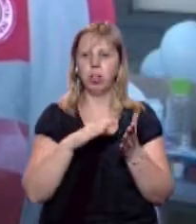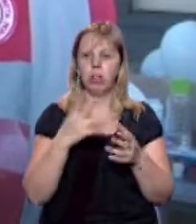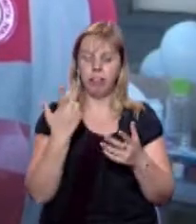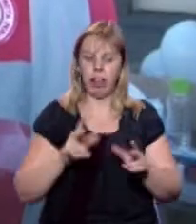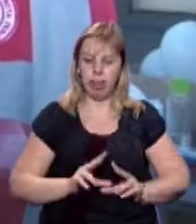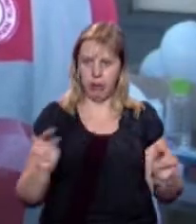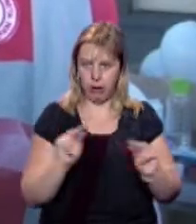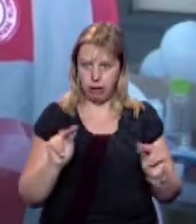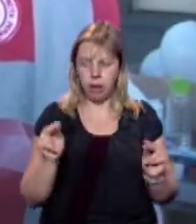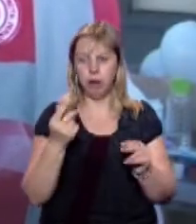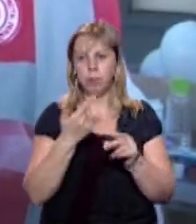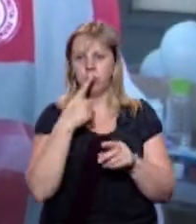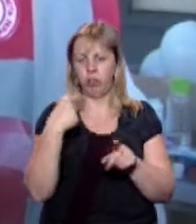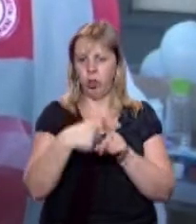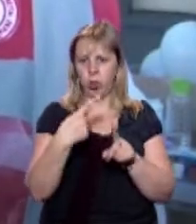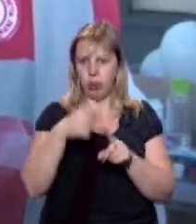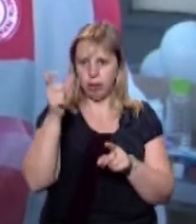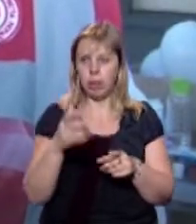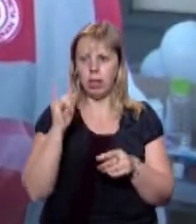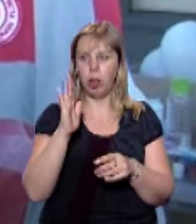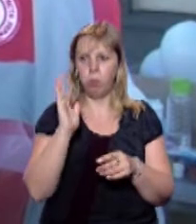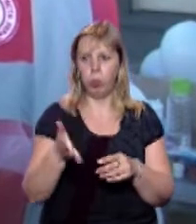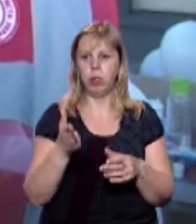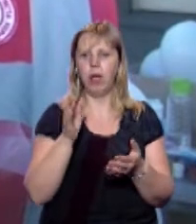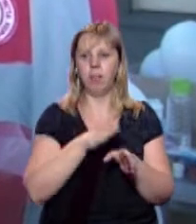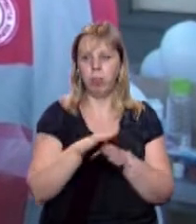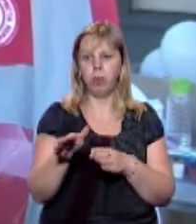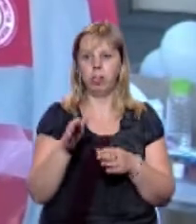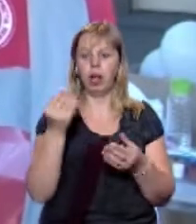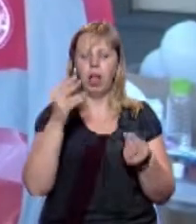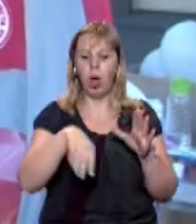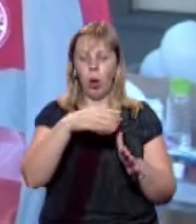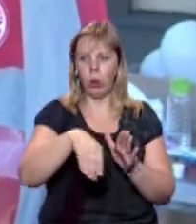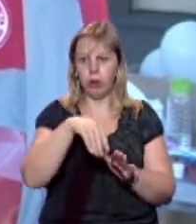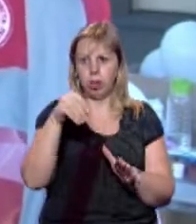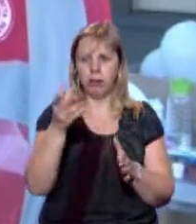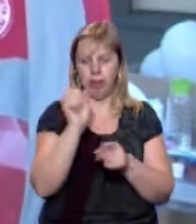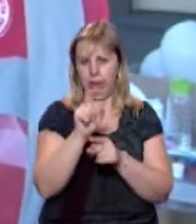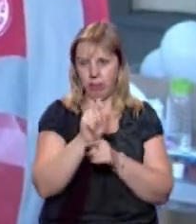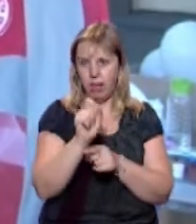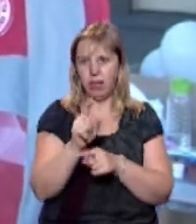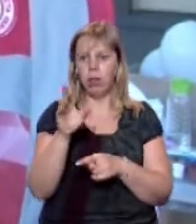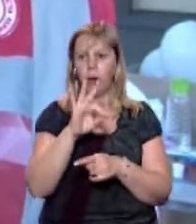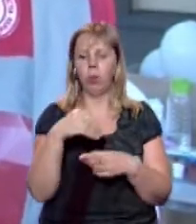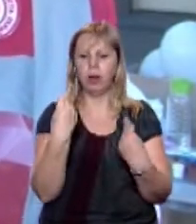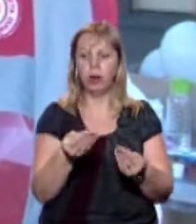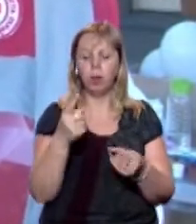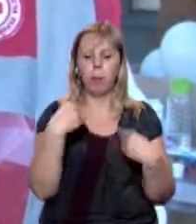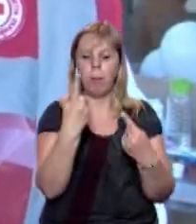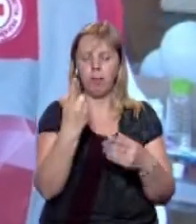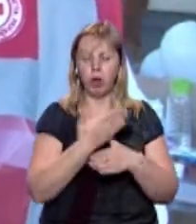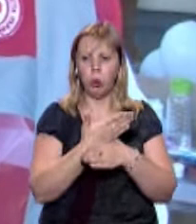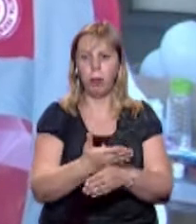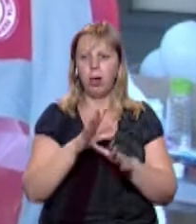тренери сертифіковані «Червоного Христа». І буде відбуватися розіграш ситуаційного завдання по наданню першої